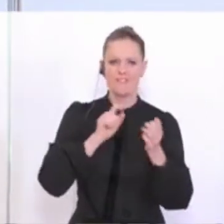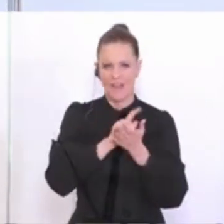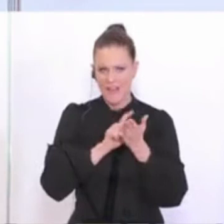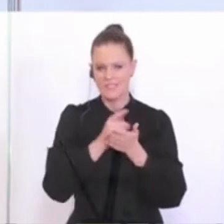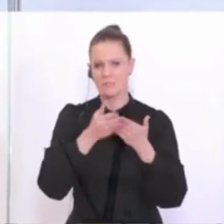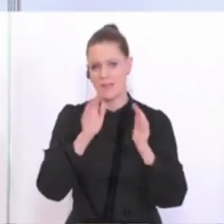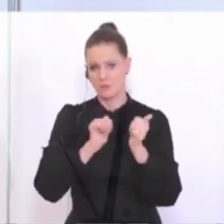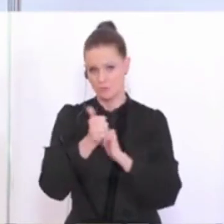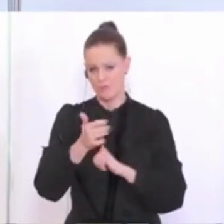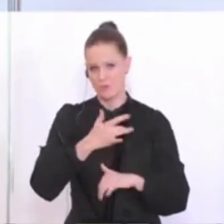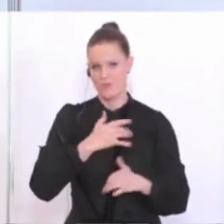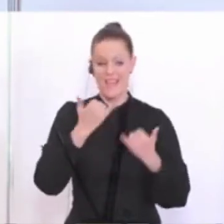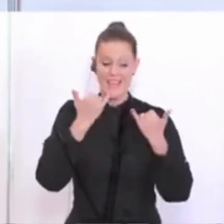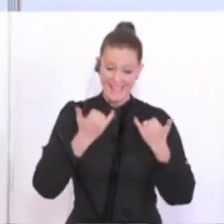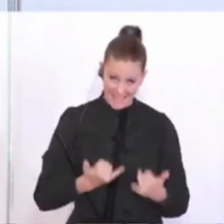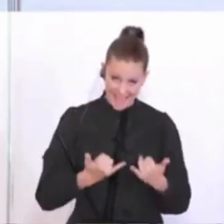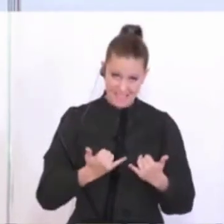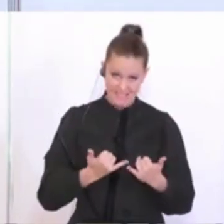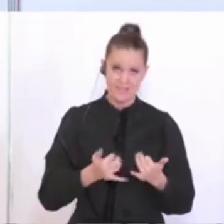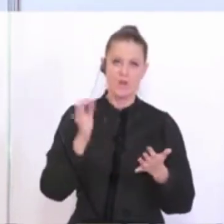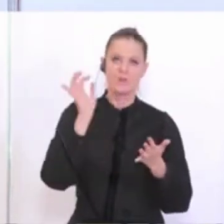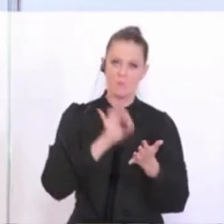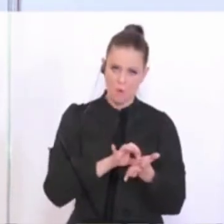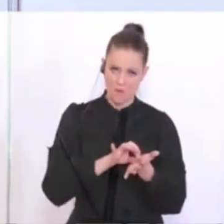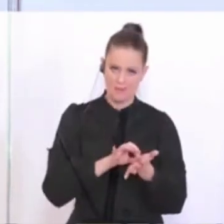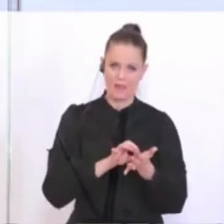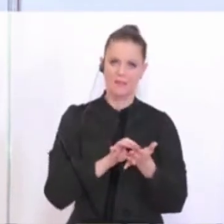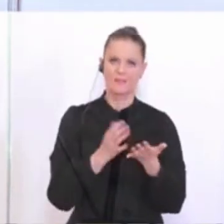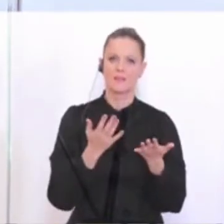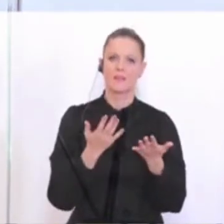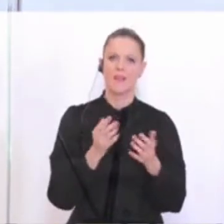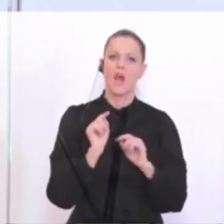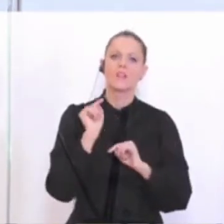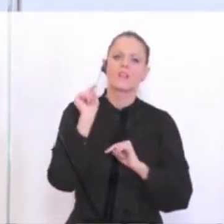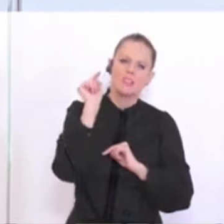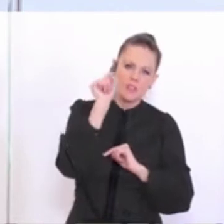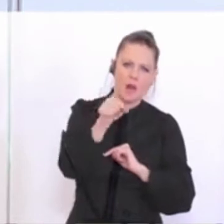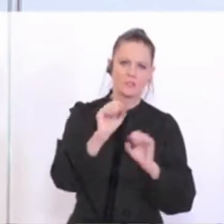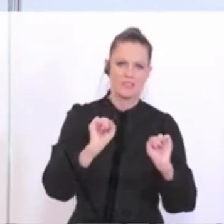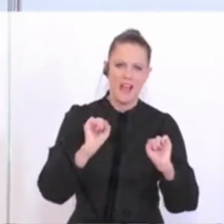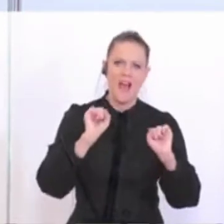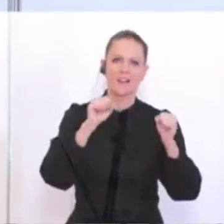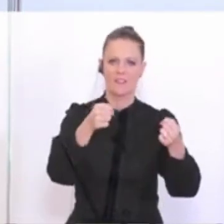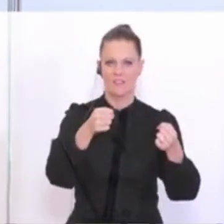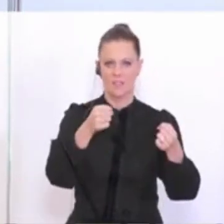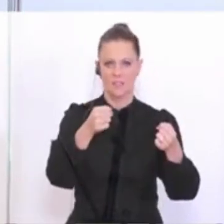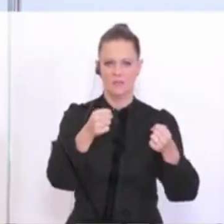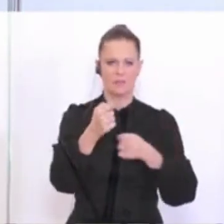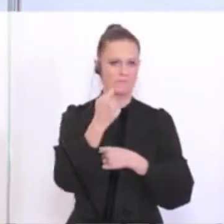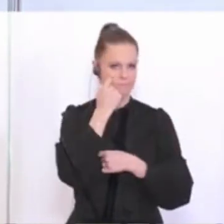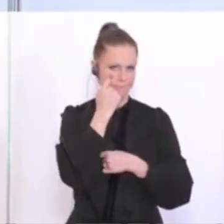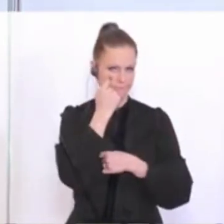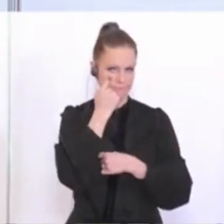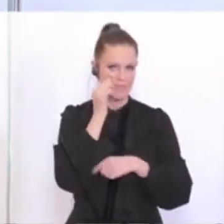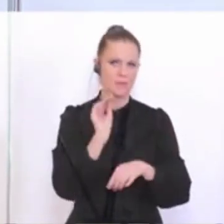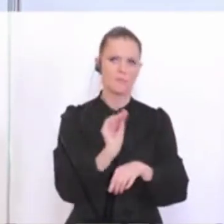Sportler betrifft. Tatsächlich ist es jetzt einmal so, dass wir hier die Outdoor-Aktivitäten im Auge haben, was